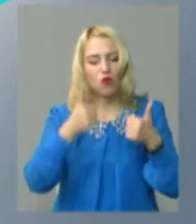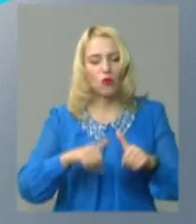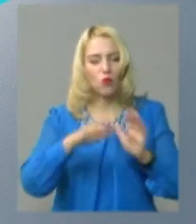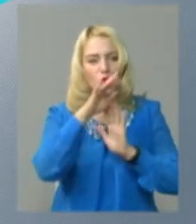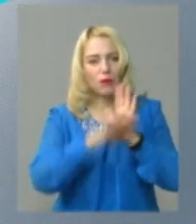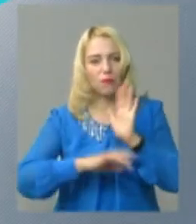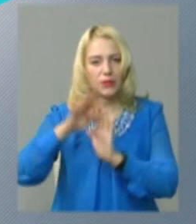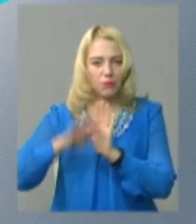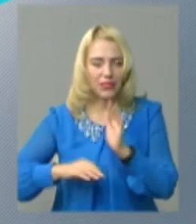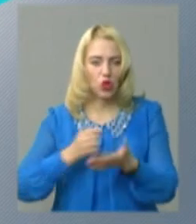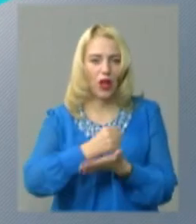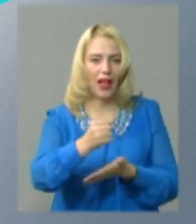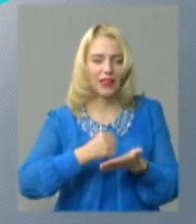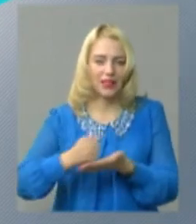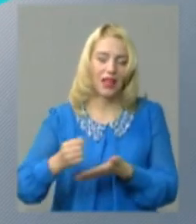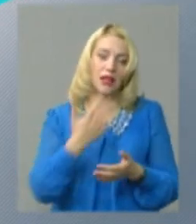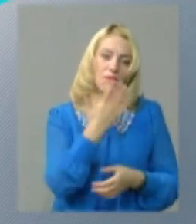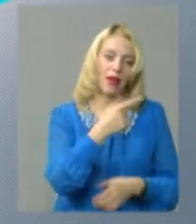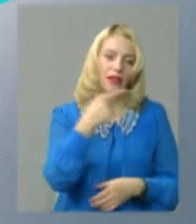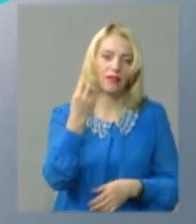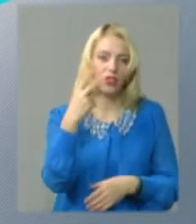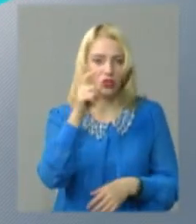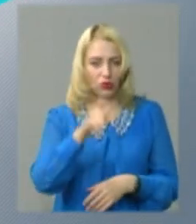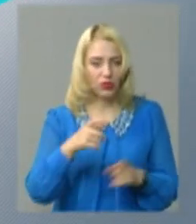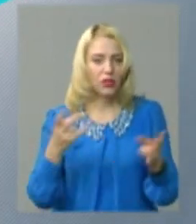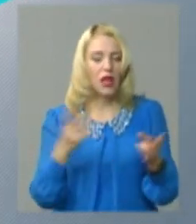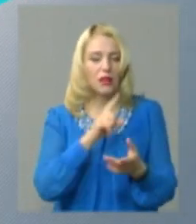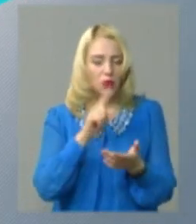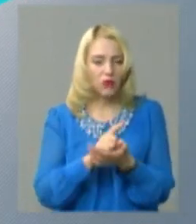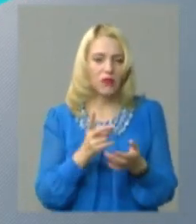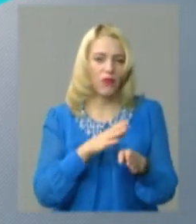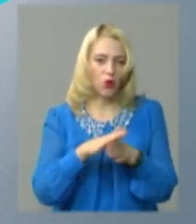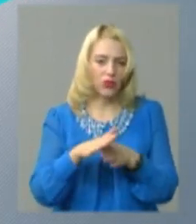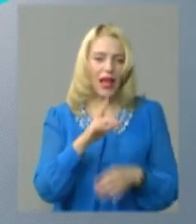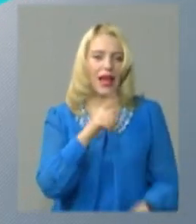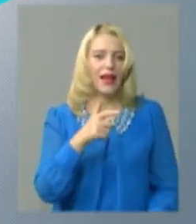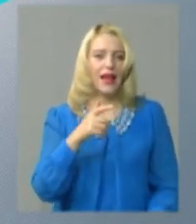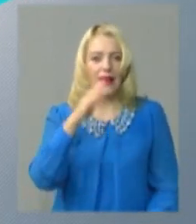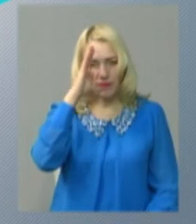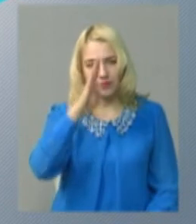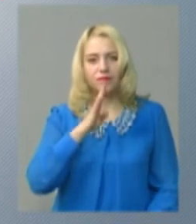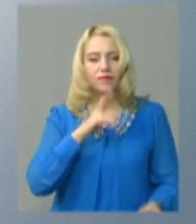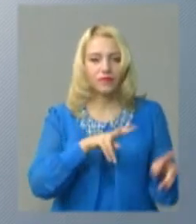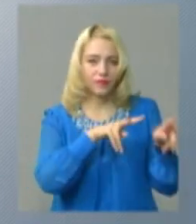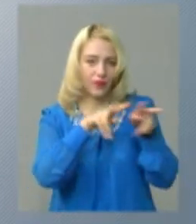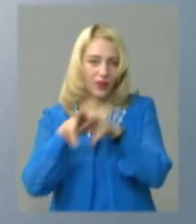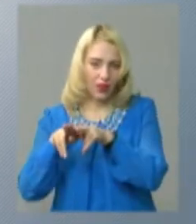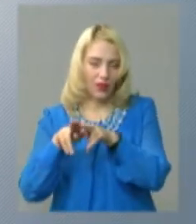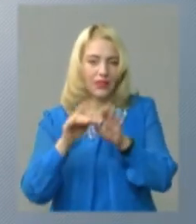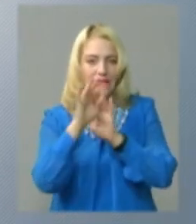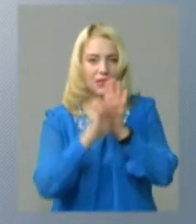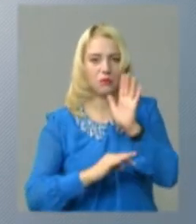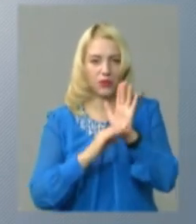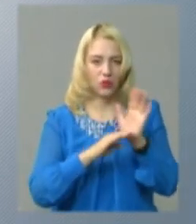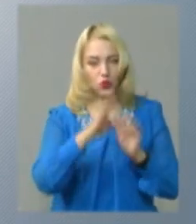кандидатів. Їх може бути від 5 до 12. До того ж необхідно дотримуватися гендерної квоти, рівності представлення у списку